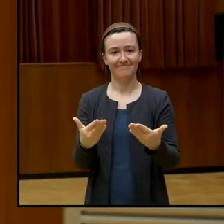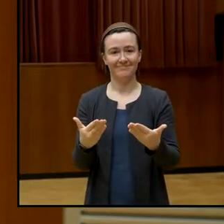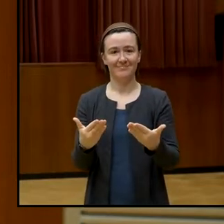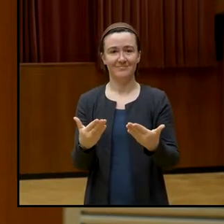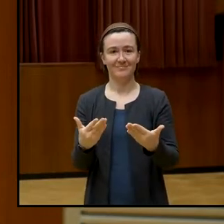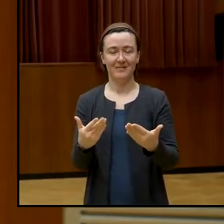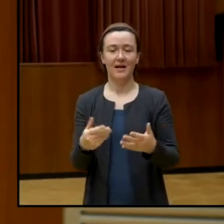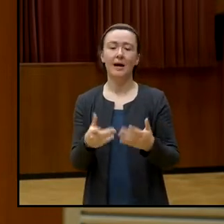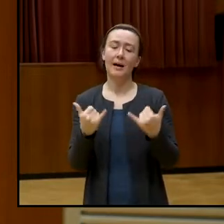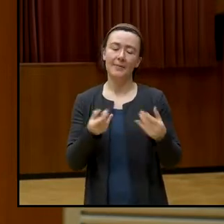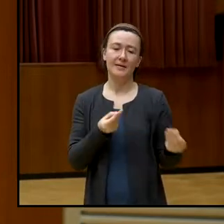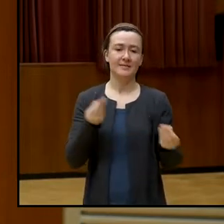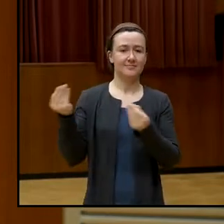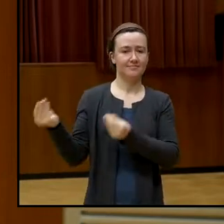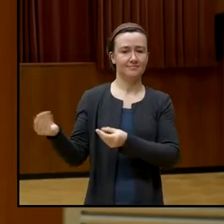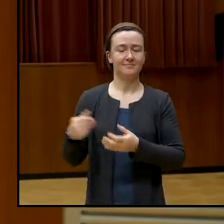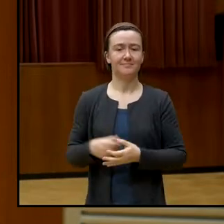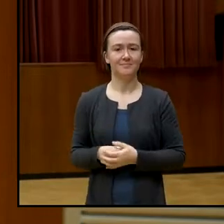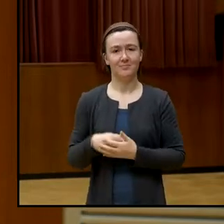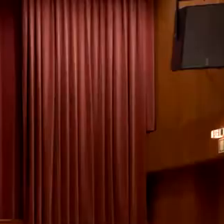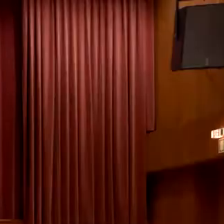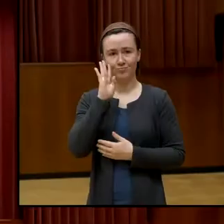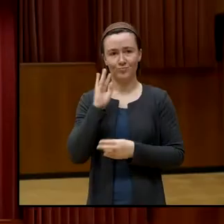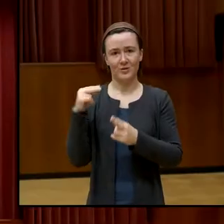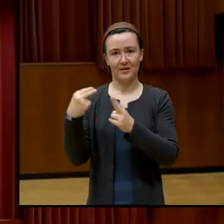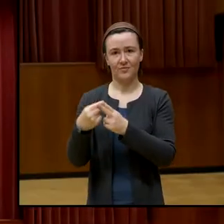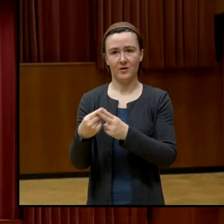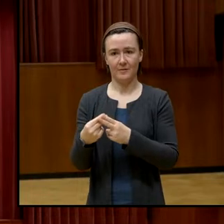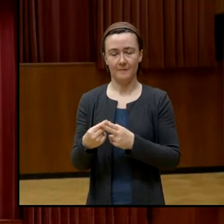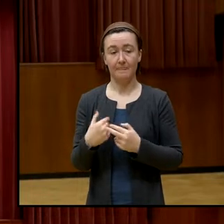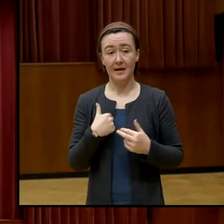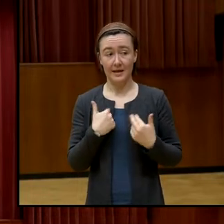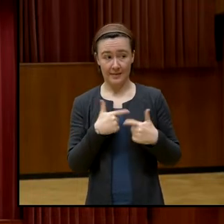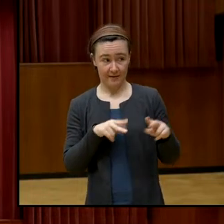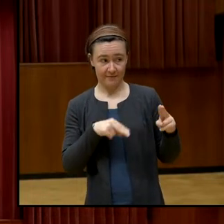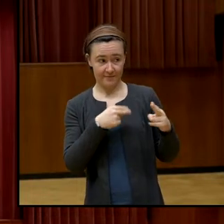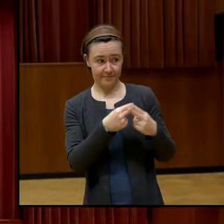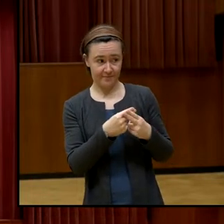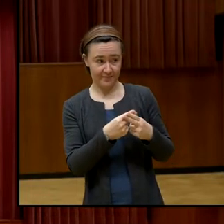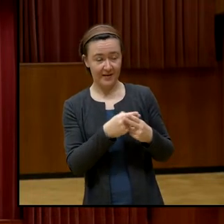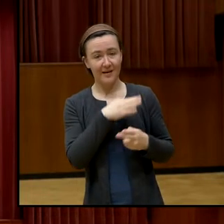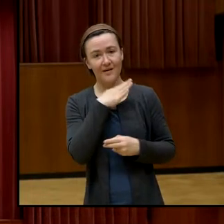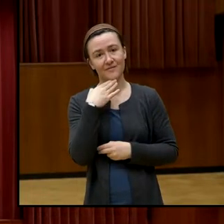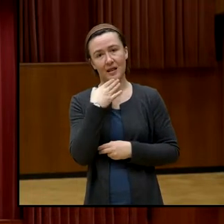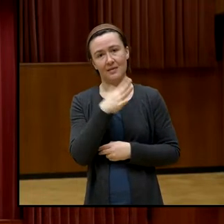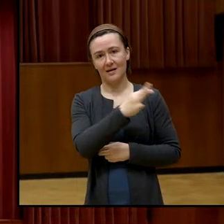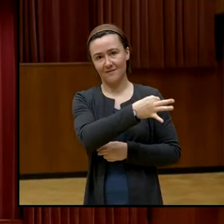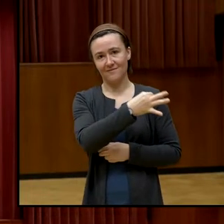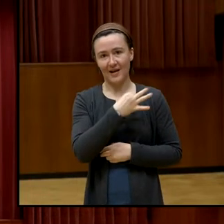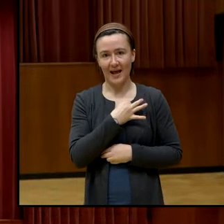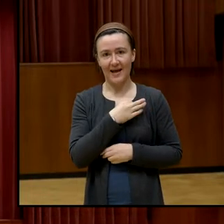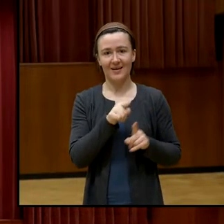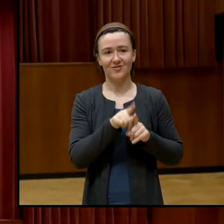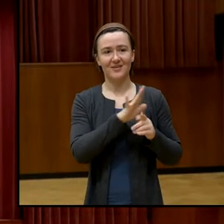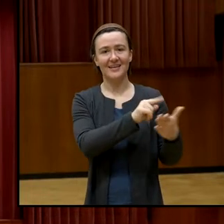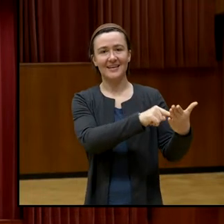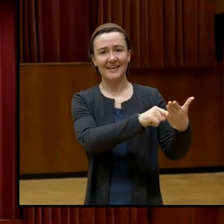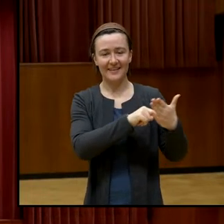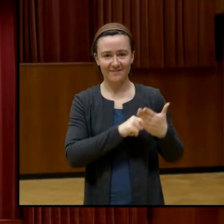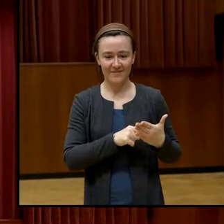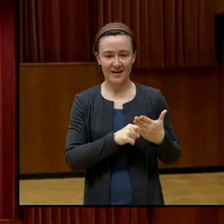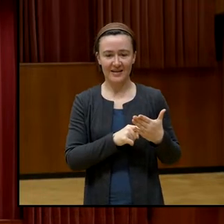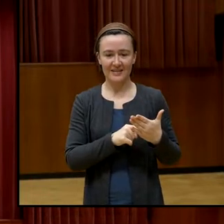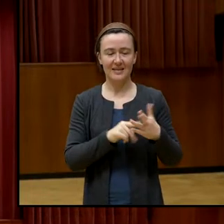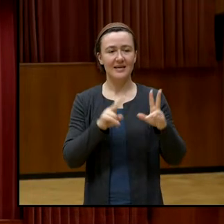aber jetzt übergebe ich Ihnen das Wort. Darf ich da gleich unmittelbar anschließen? Und zwar vielen Dank für deine Frage und deinen Hinweis auf den